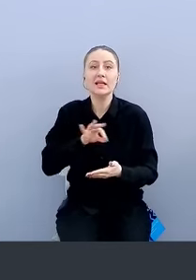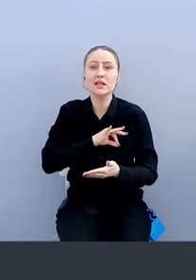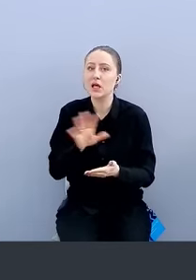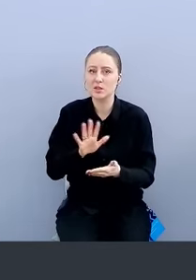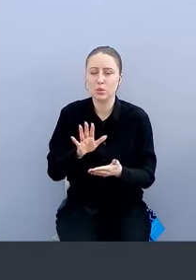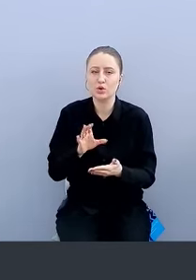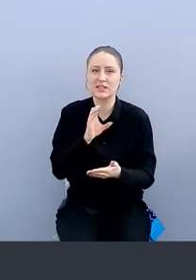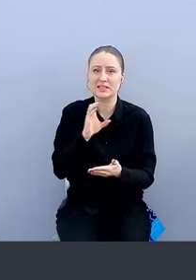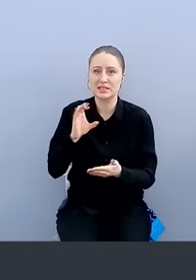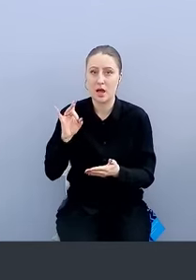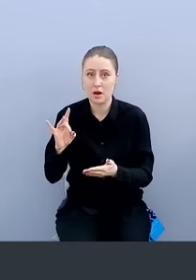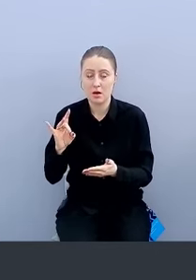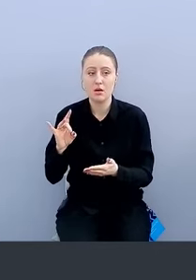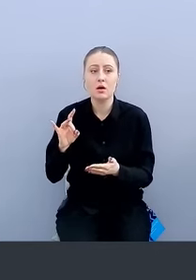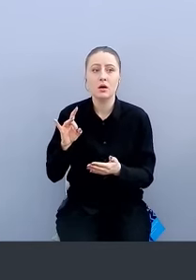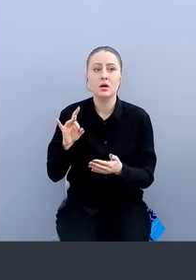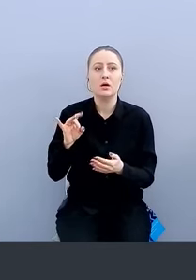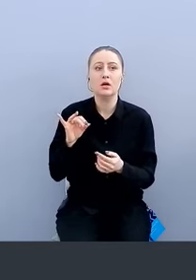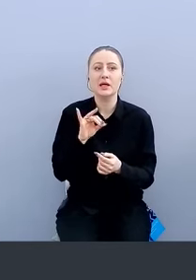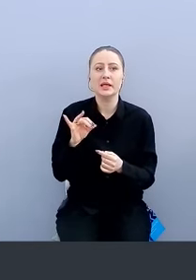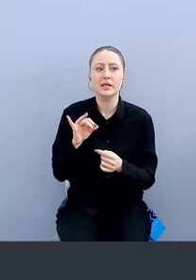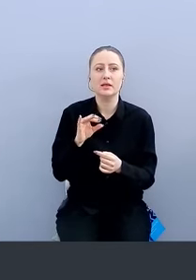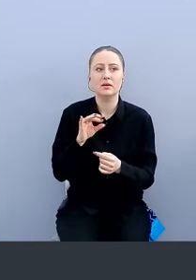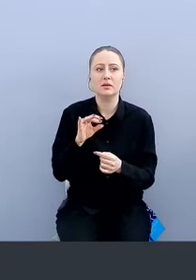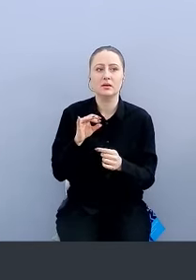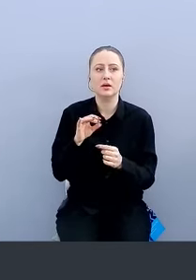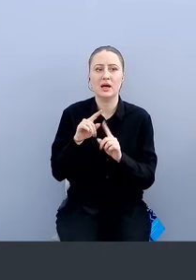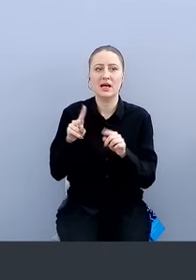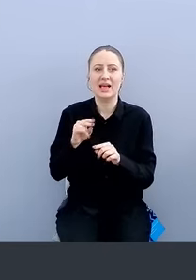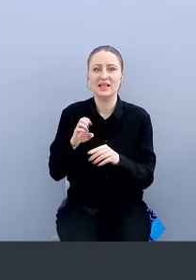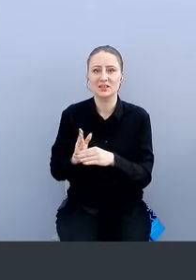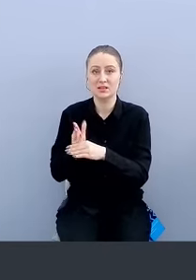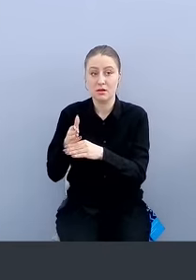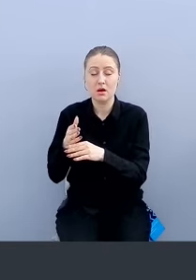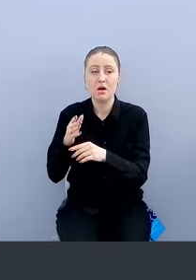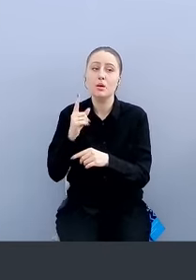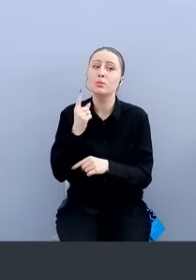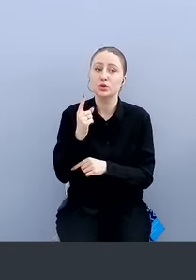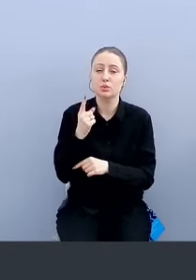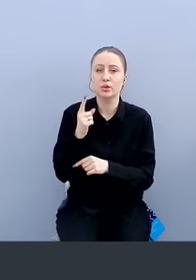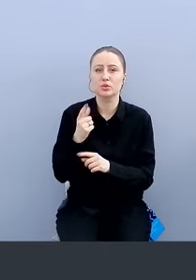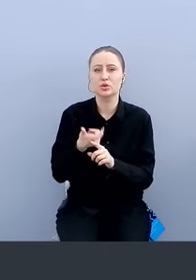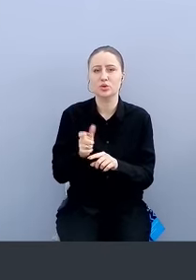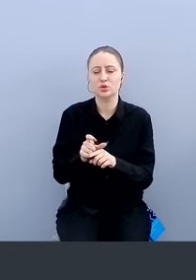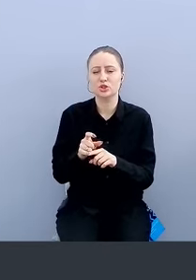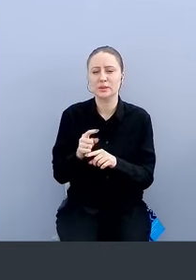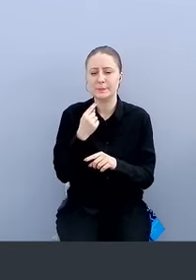CSR и revocation листы, потому что накладно